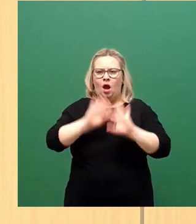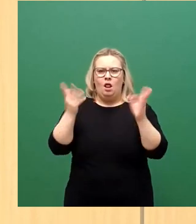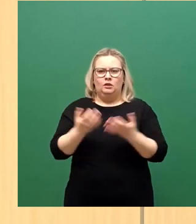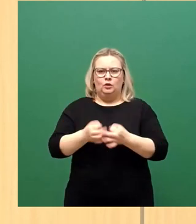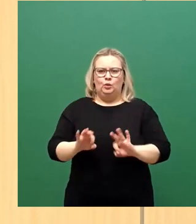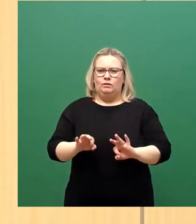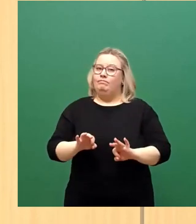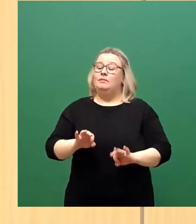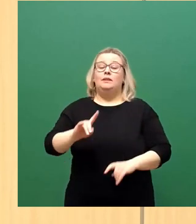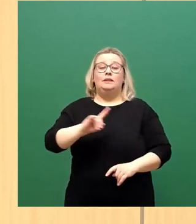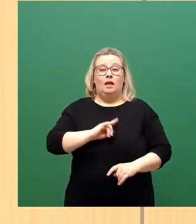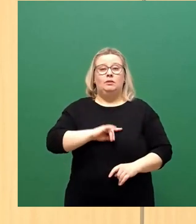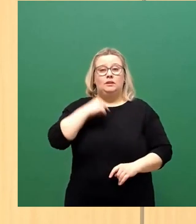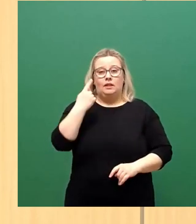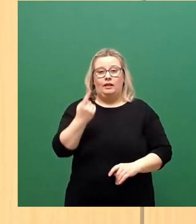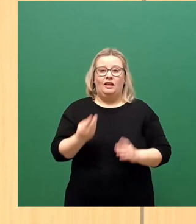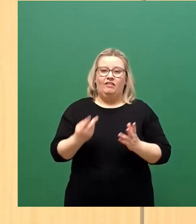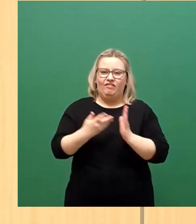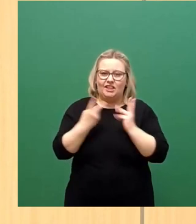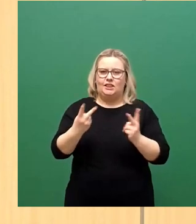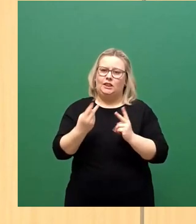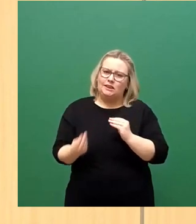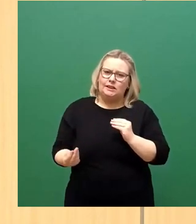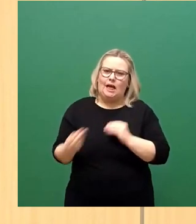mindestens zusätzlich im Testen. Vielen Dank.